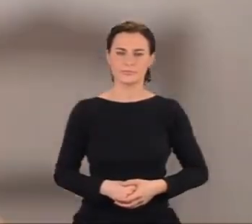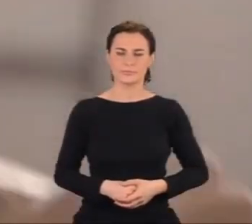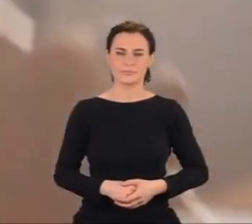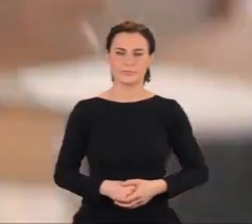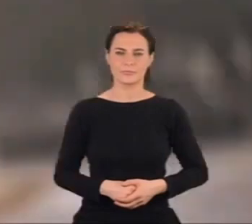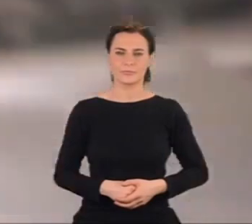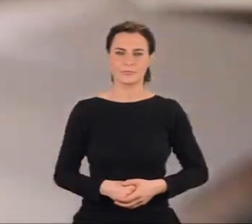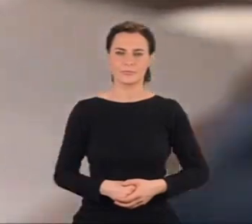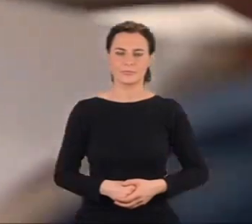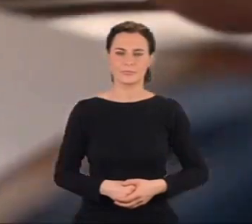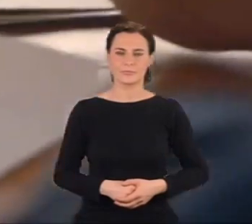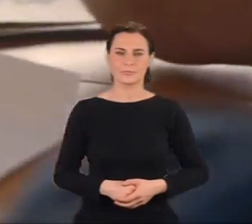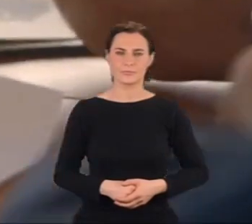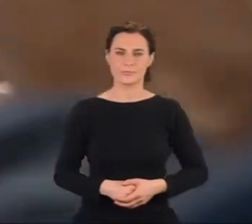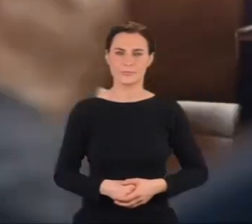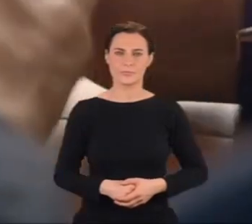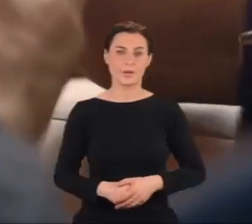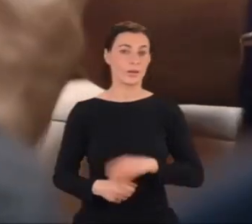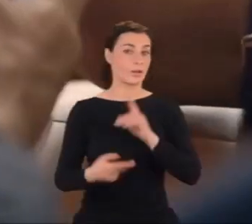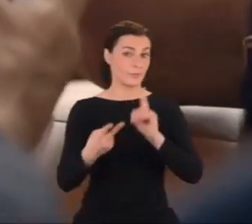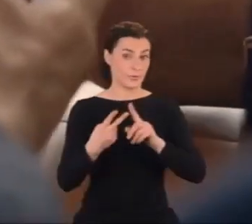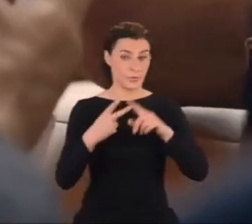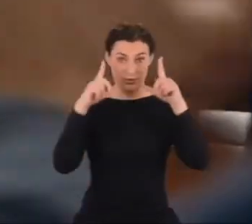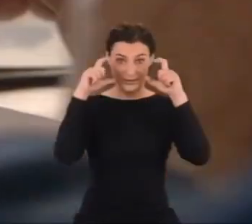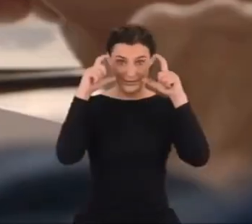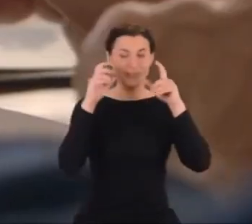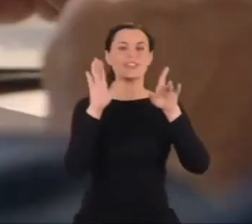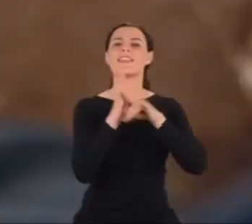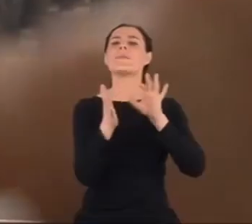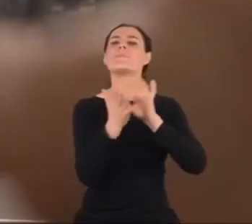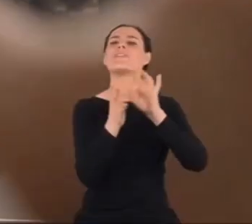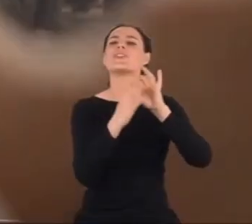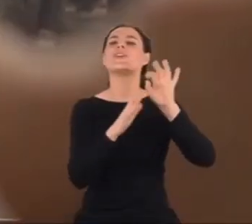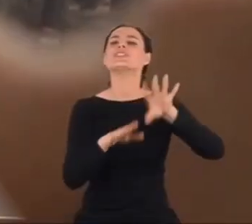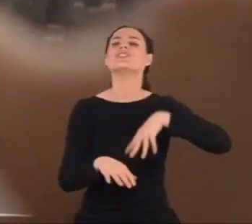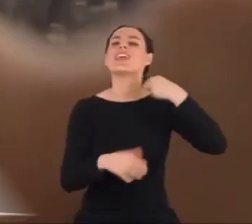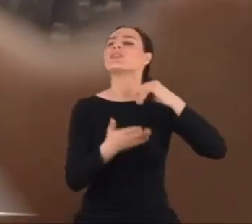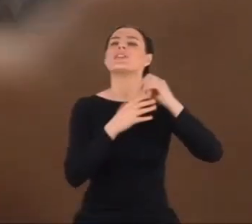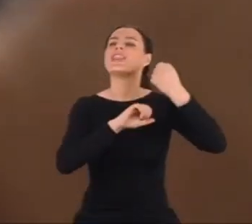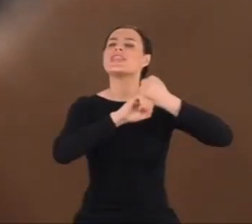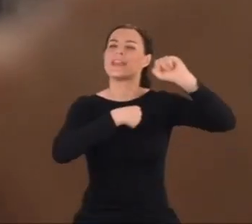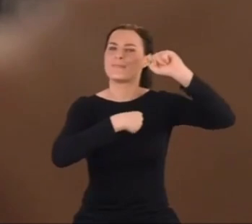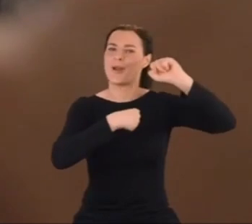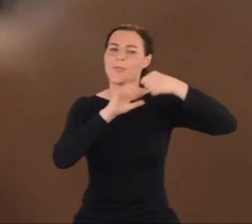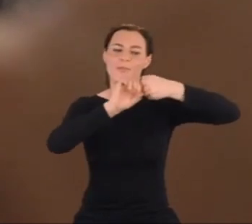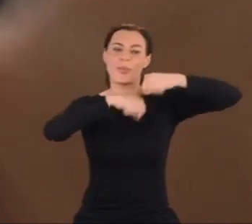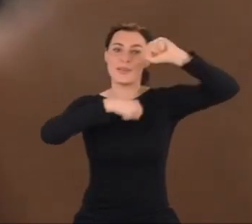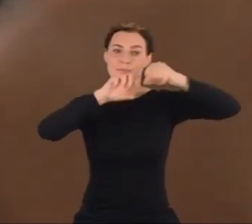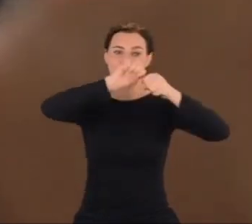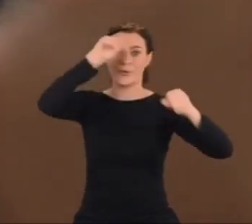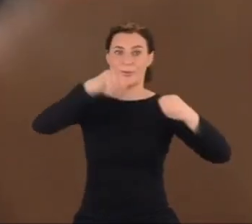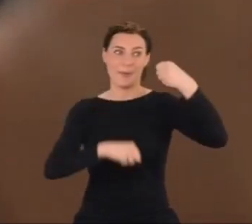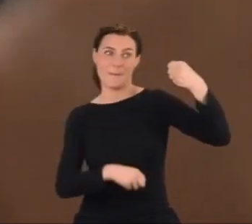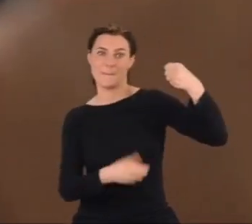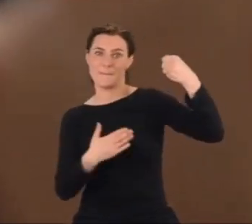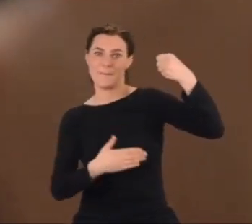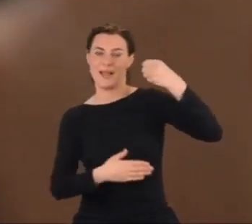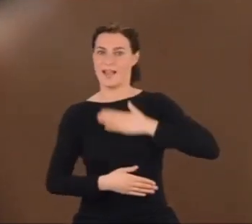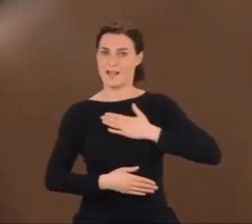Na tym zdjęciu pewnie świętują dyplom, bo jeden z nich trzyma go w ręku. Majorana lekko się uśmiecha.